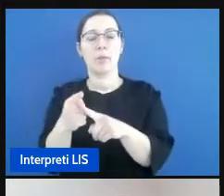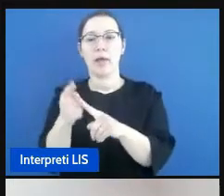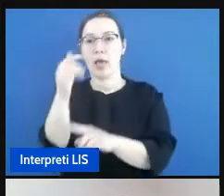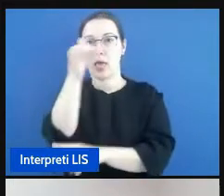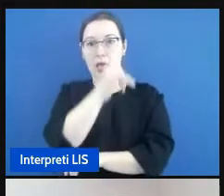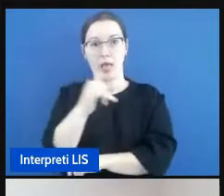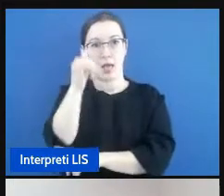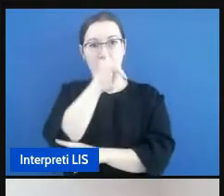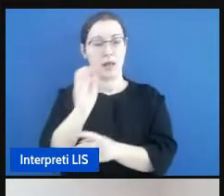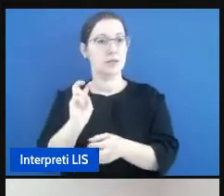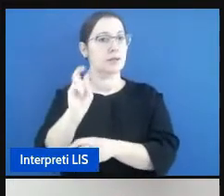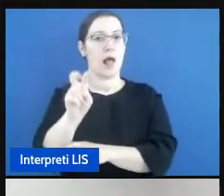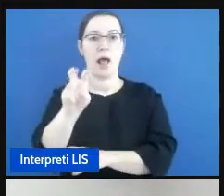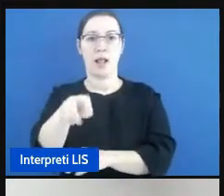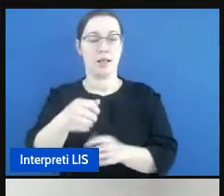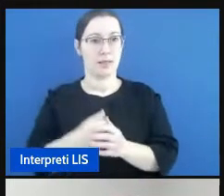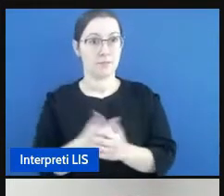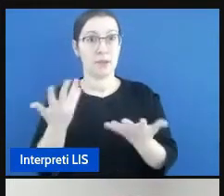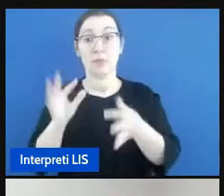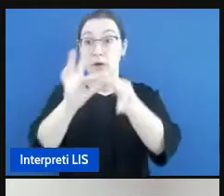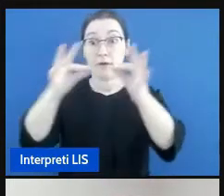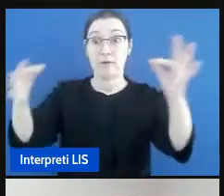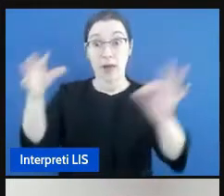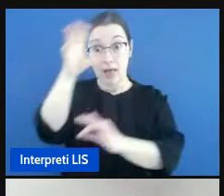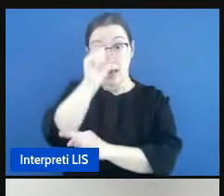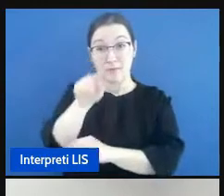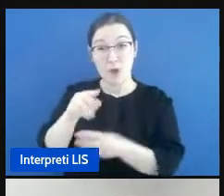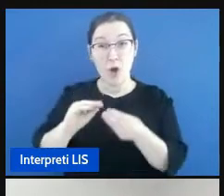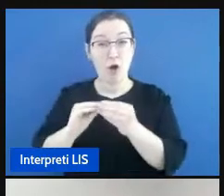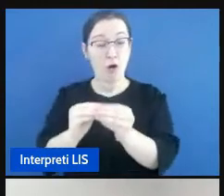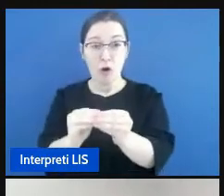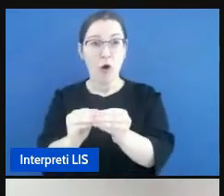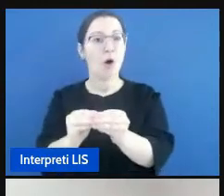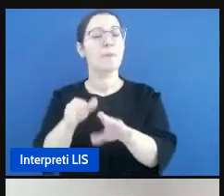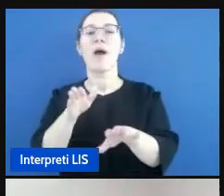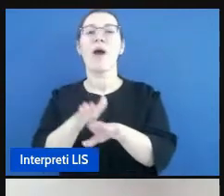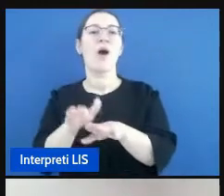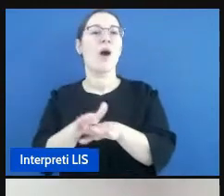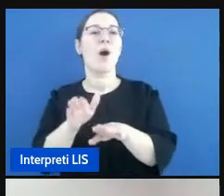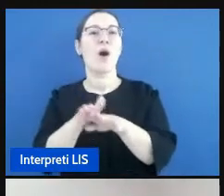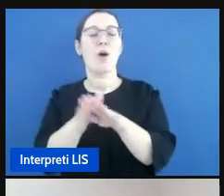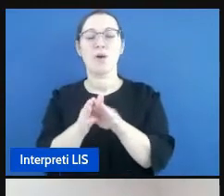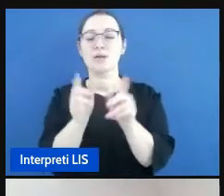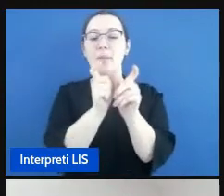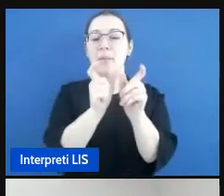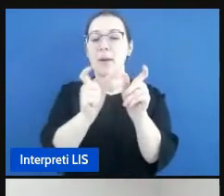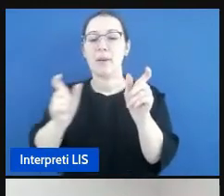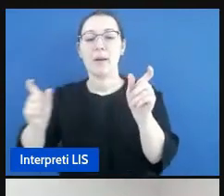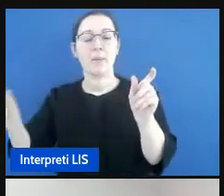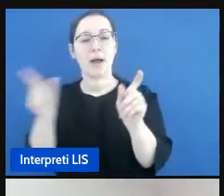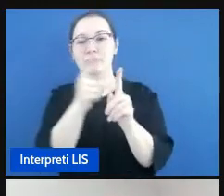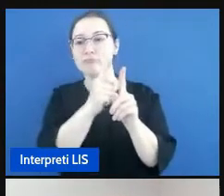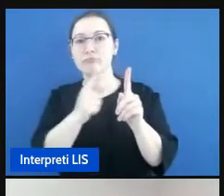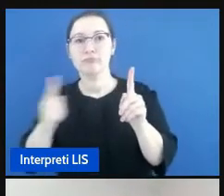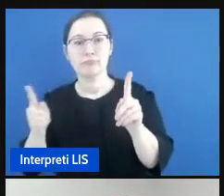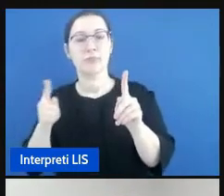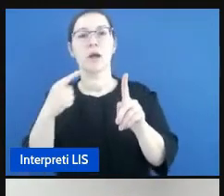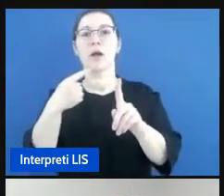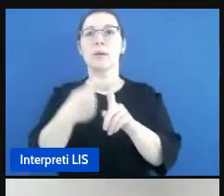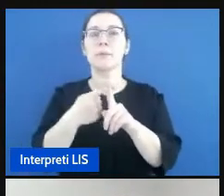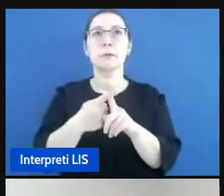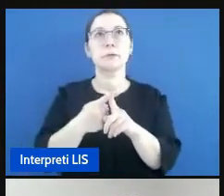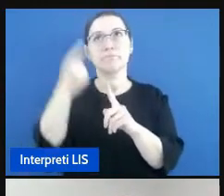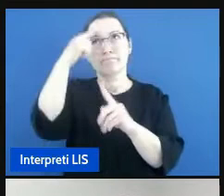per comprendere una frase i sordi si affidano all'ordine lineare delle parole o alla loro conoscenza del mondo come